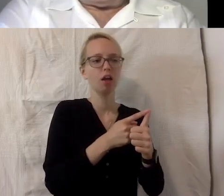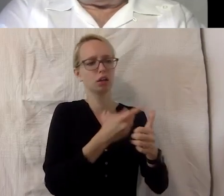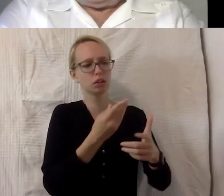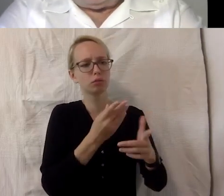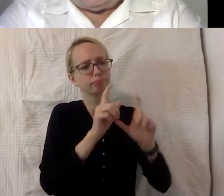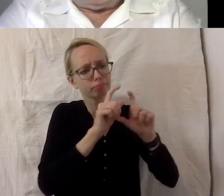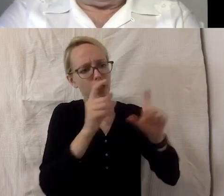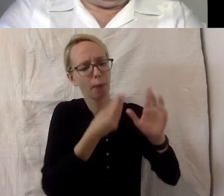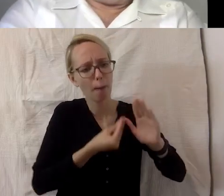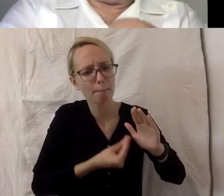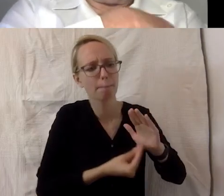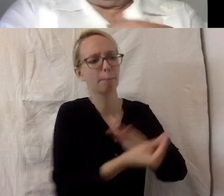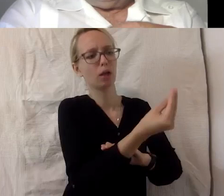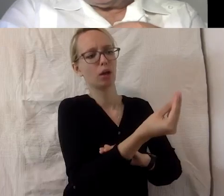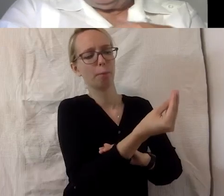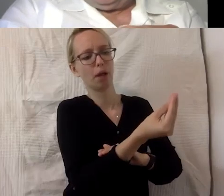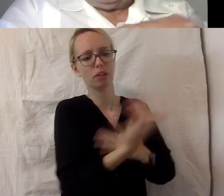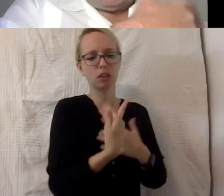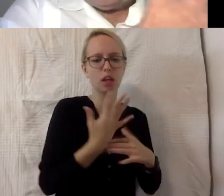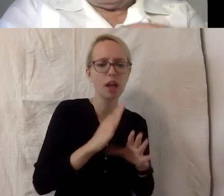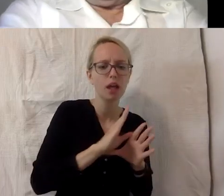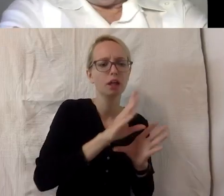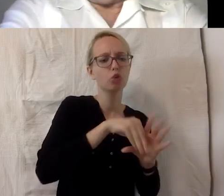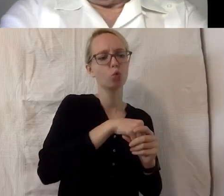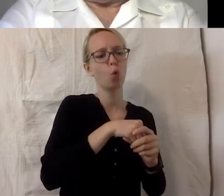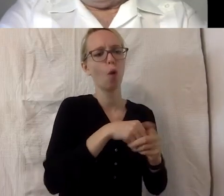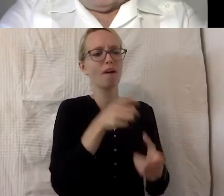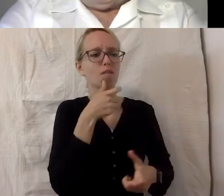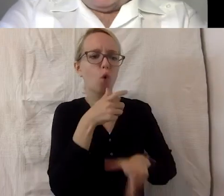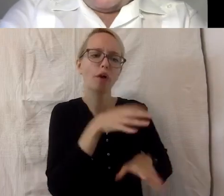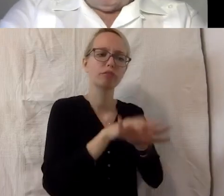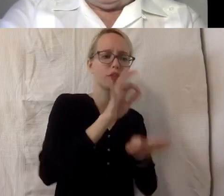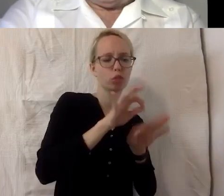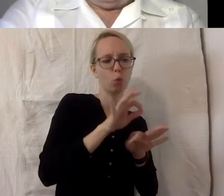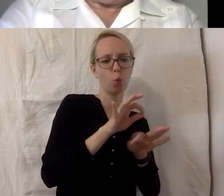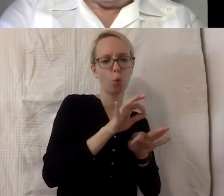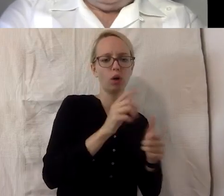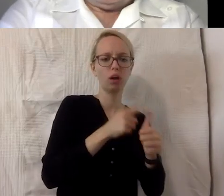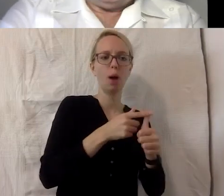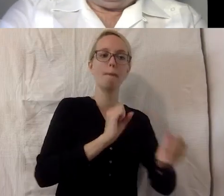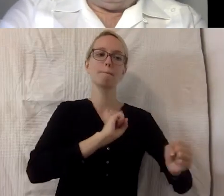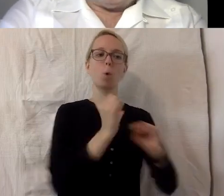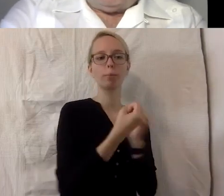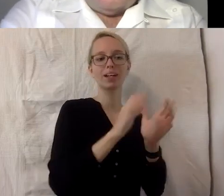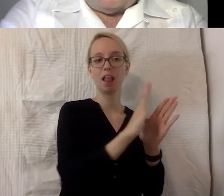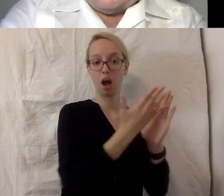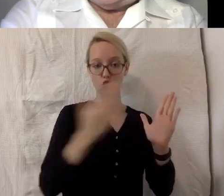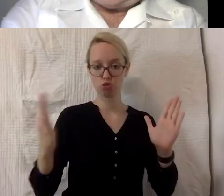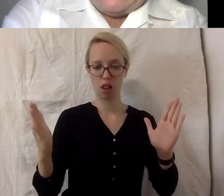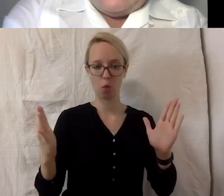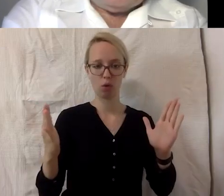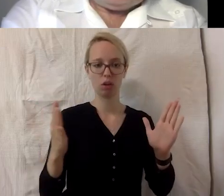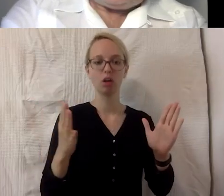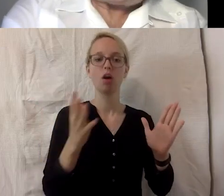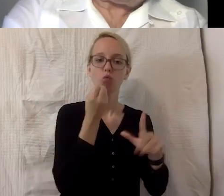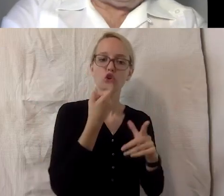ausgrenzendes, inklusives Verhalten, Wortsfindung etc. All das machen wir in einer mobilen Ausstellung, die wir auf dem Firmengelände